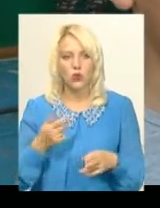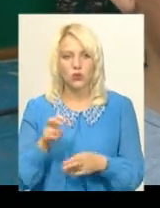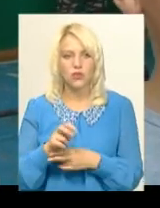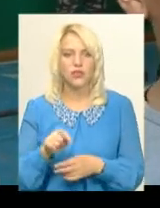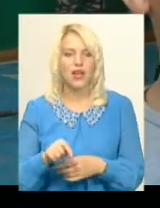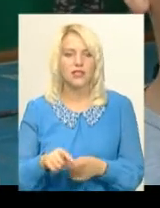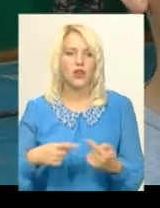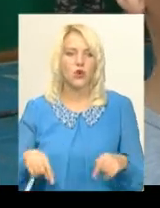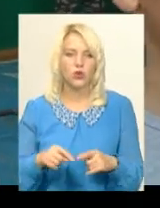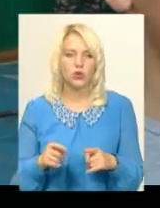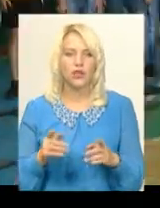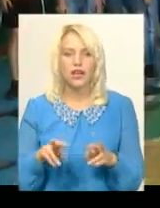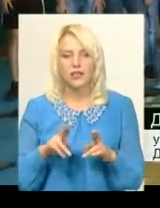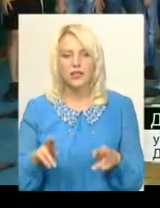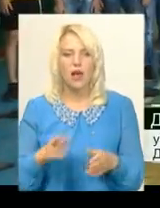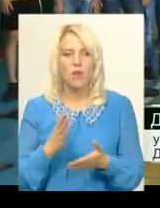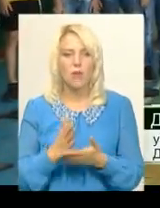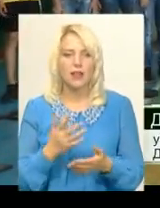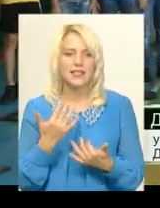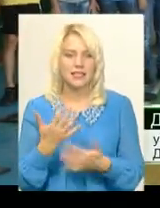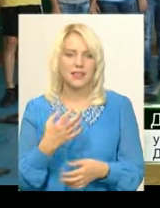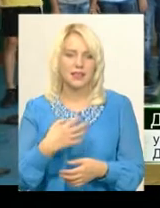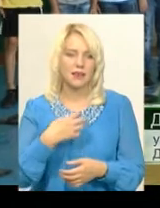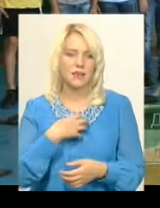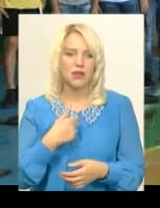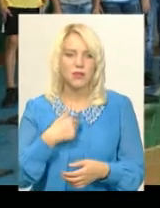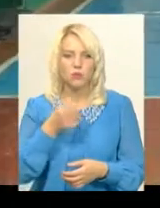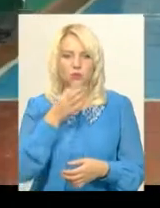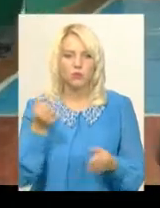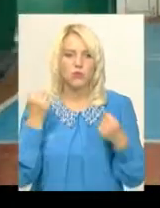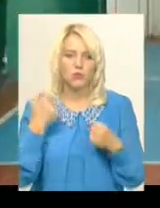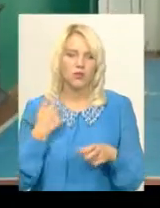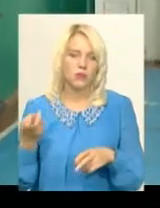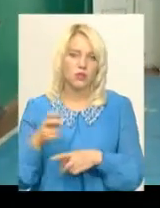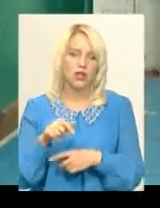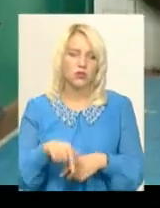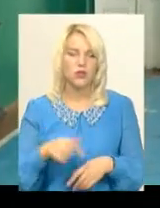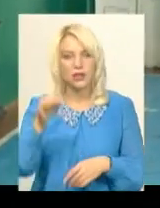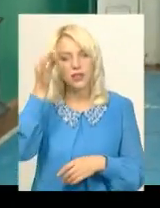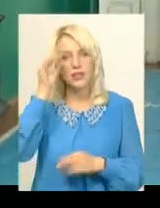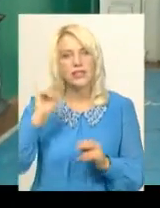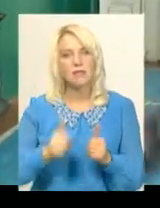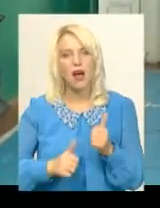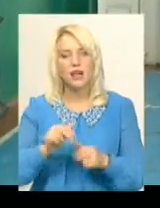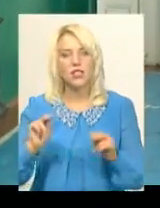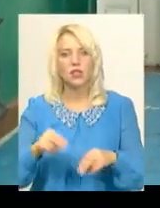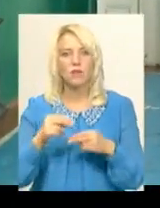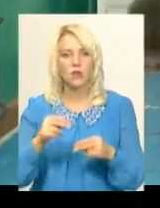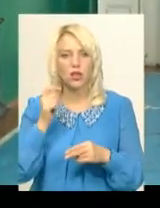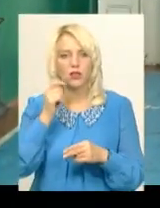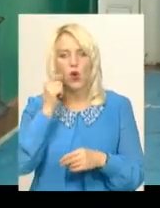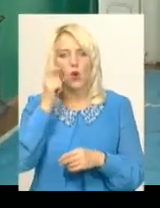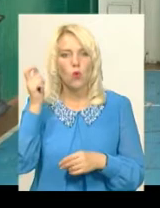і тільки саме медалів мати. Мені подобається спорт, я сюди прийшла. Нагадаю, змагання чемпіонату України в Харкові Володимир